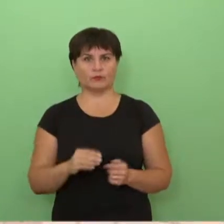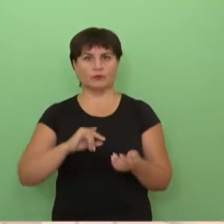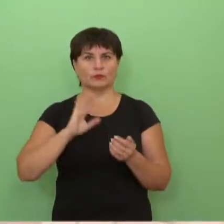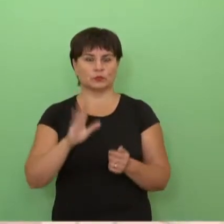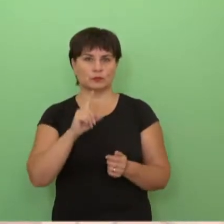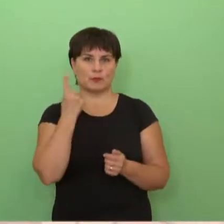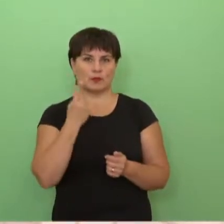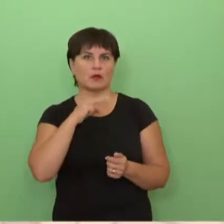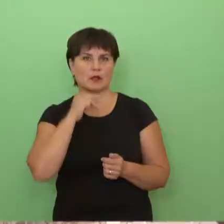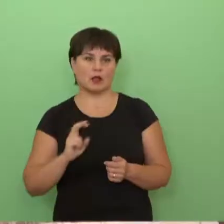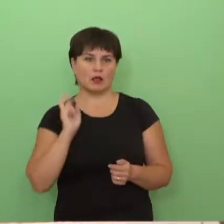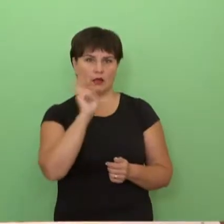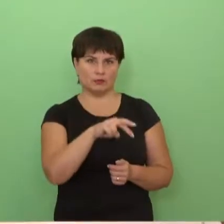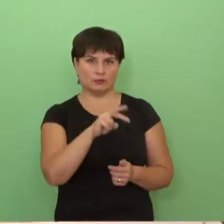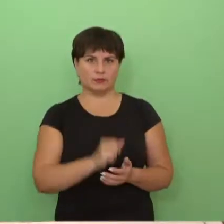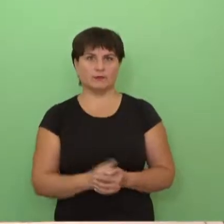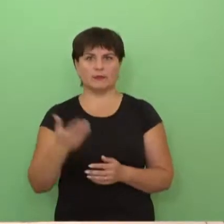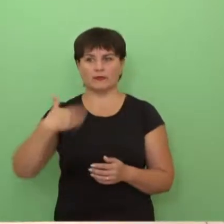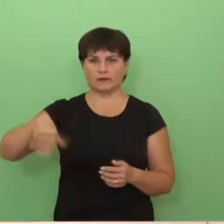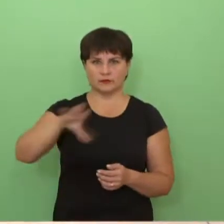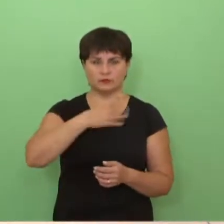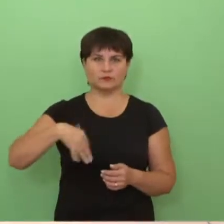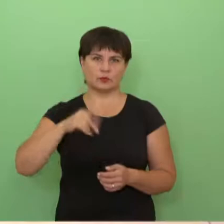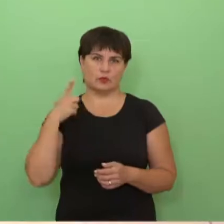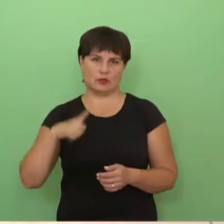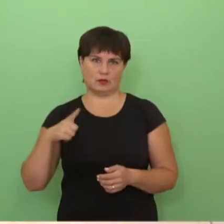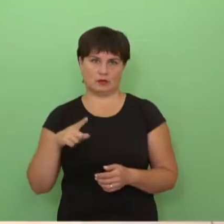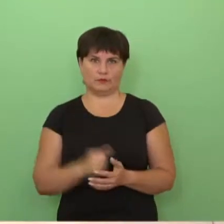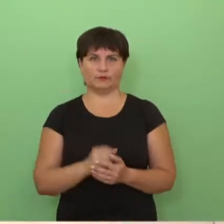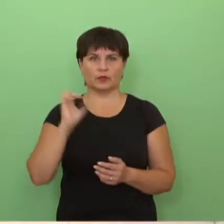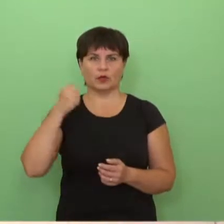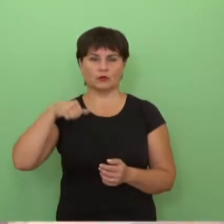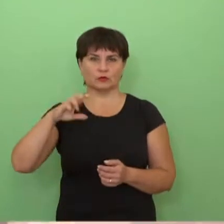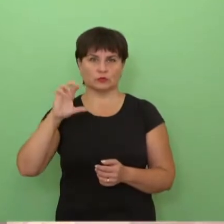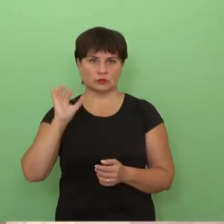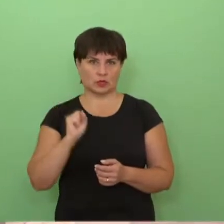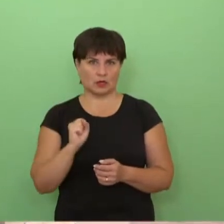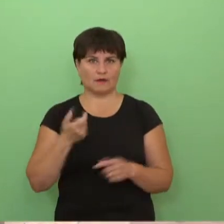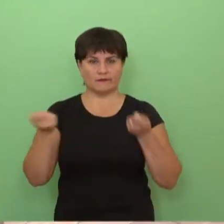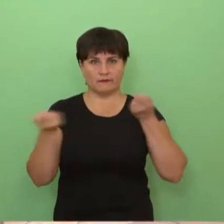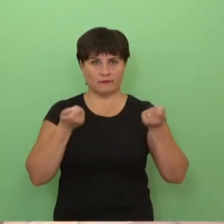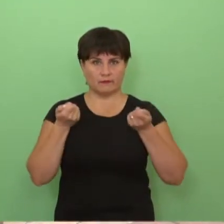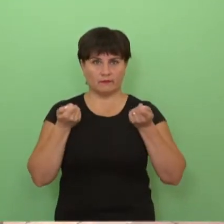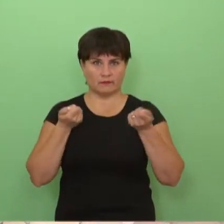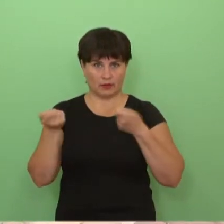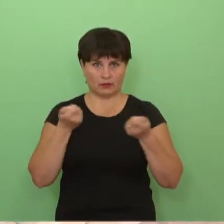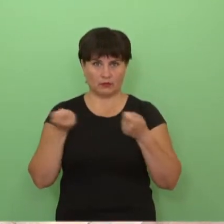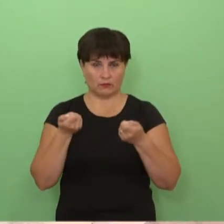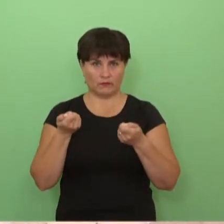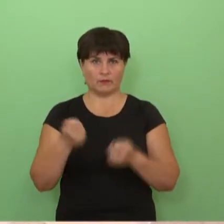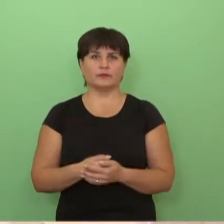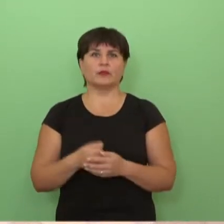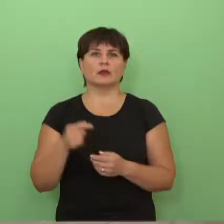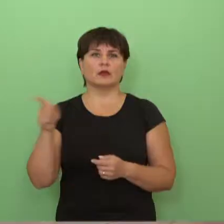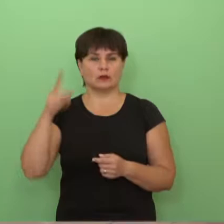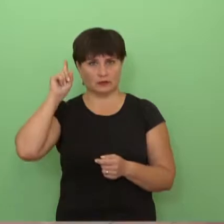netikisi, jog remonto darbai bus baigti iki rugsėjo. O visos klasės pilnos vaikų, kurie galės ne tik čia mokytis, bet ir